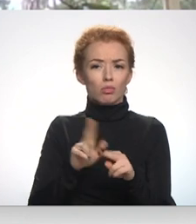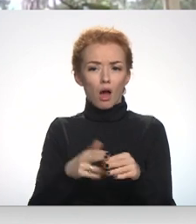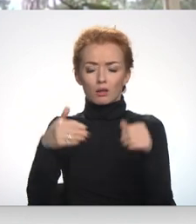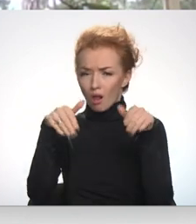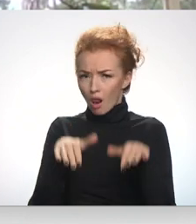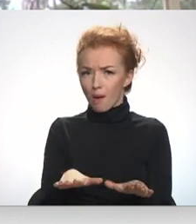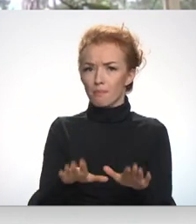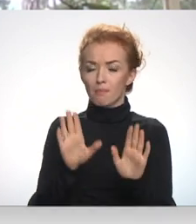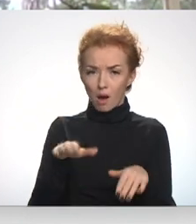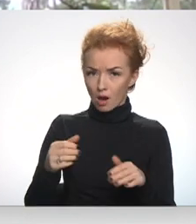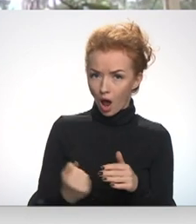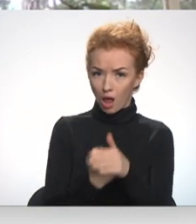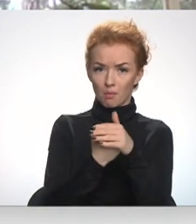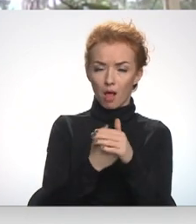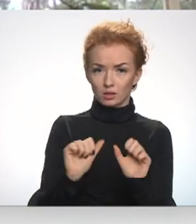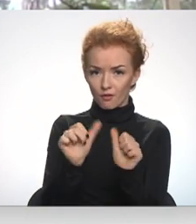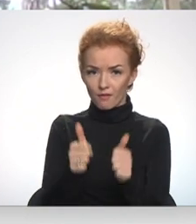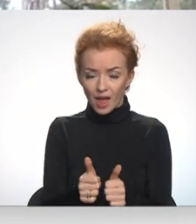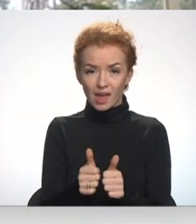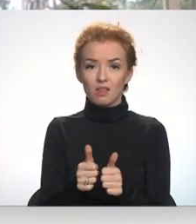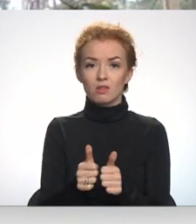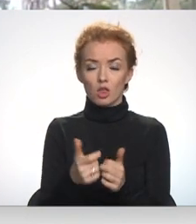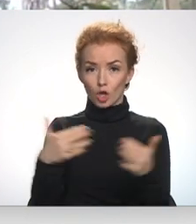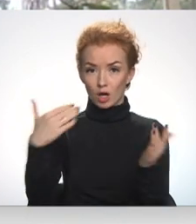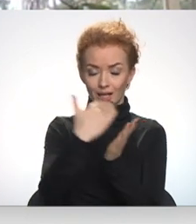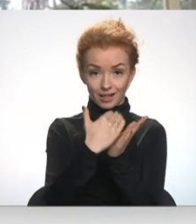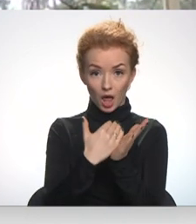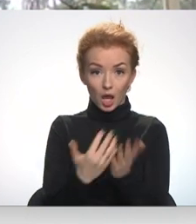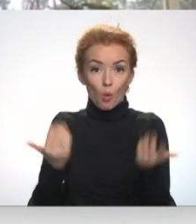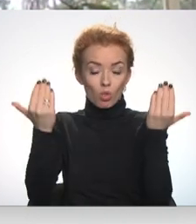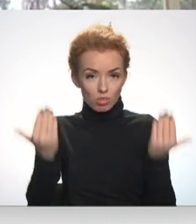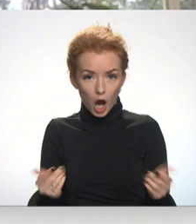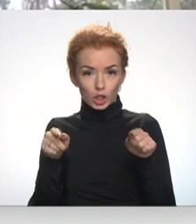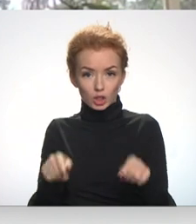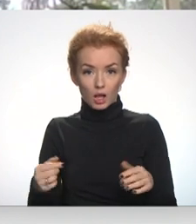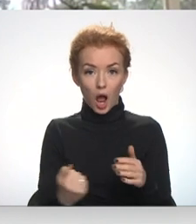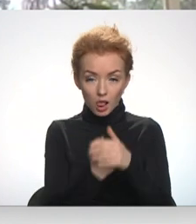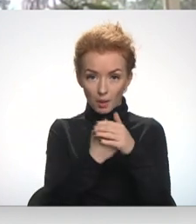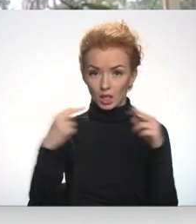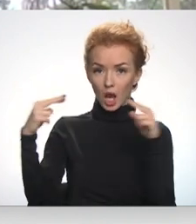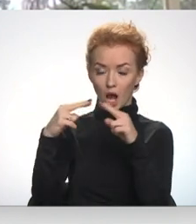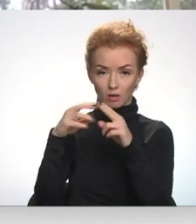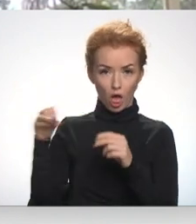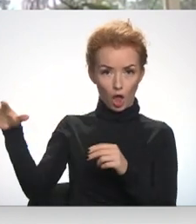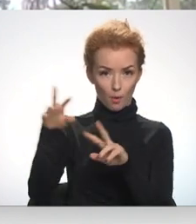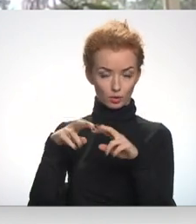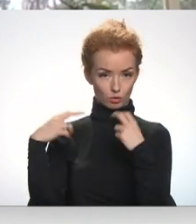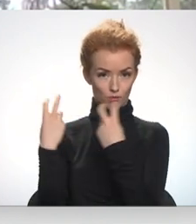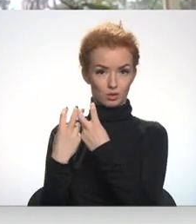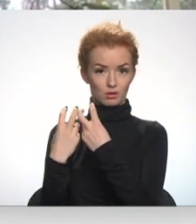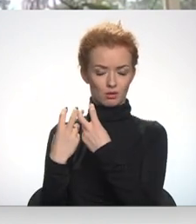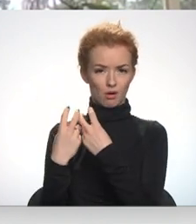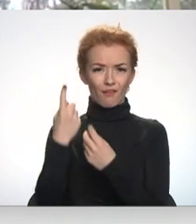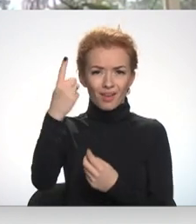atbalstu instrumentiem beidotu kritēriju. Tagad šis atbalsts ir jāsaskriņo Eiropas komisijā, kas paņem līdz